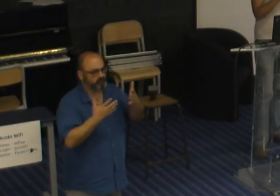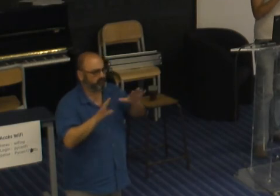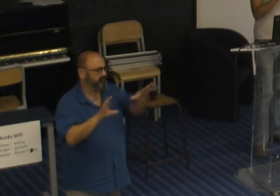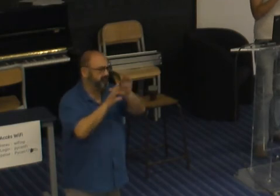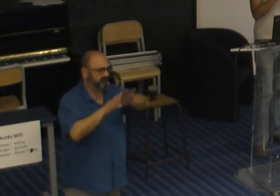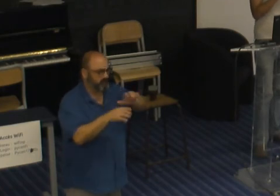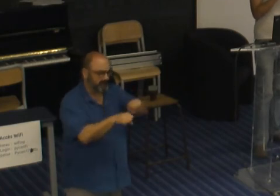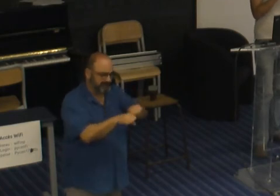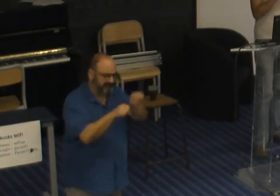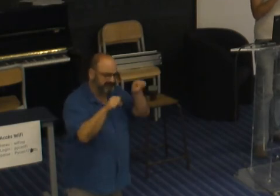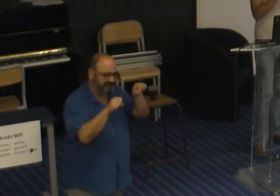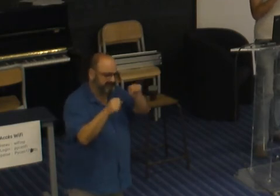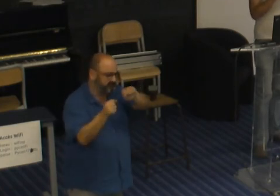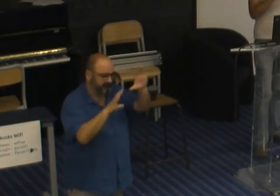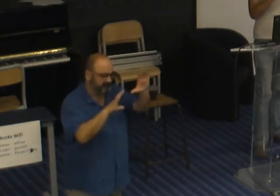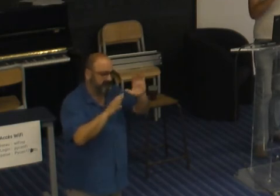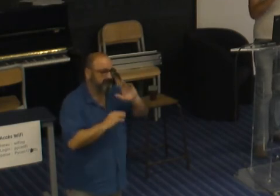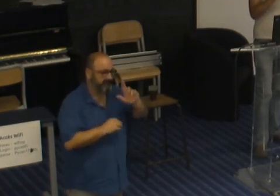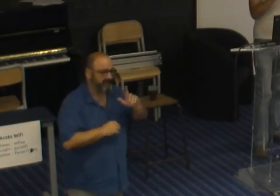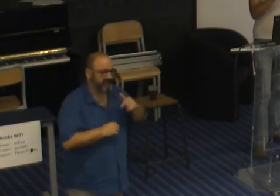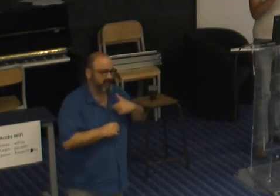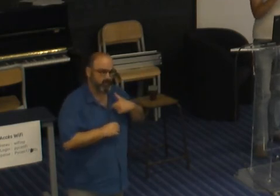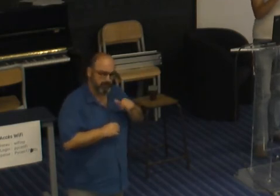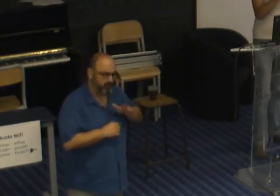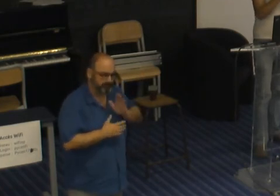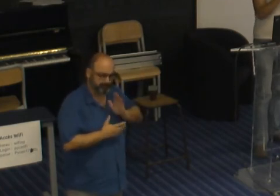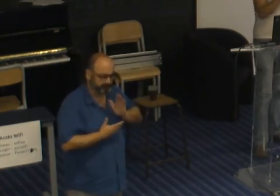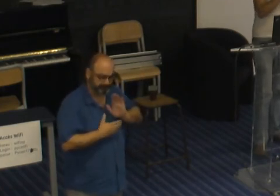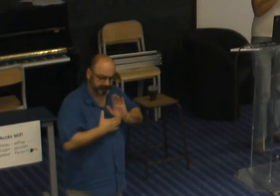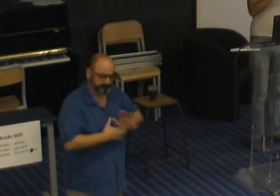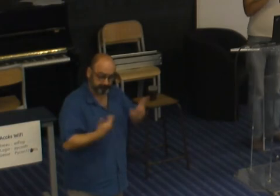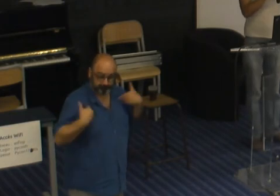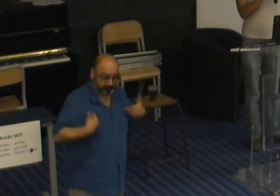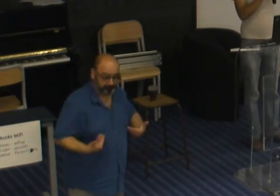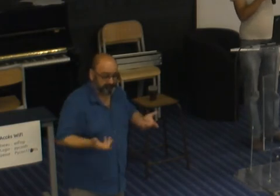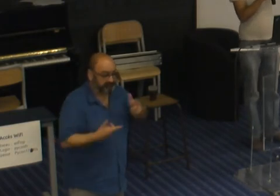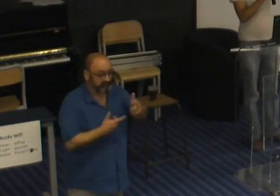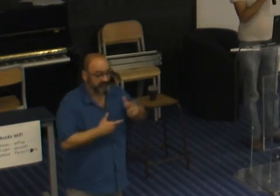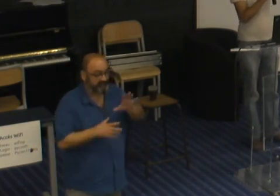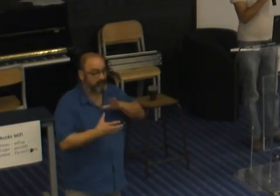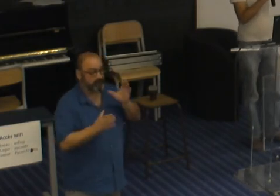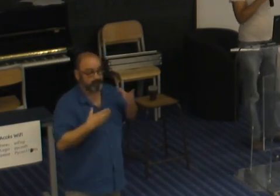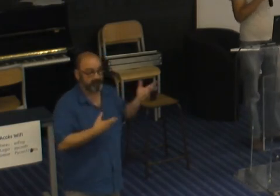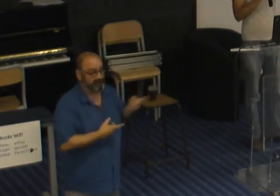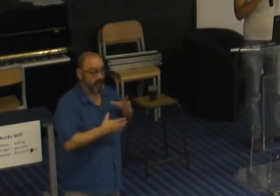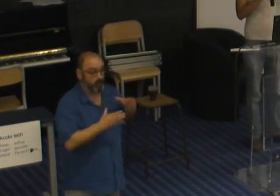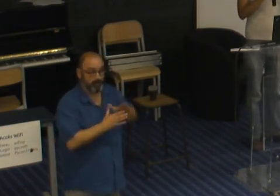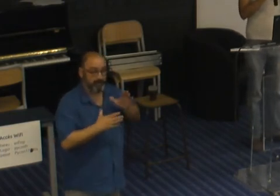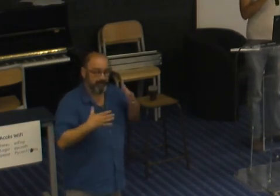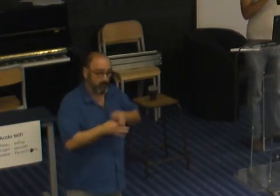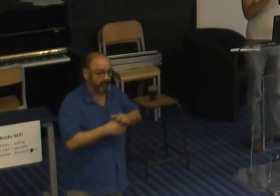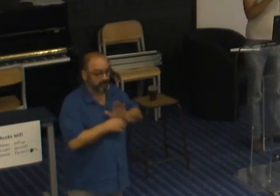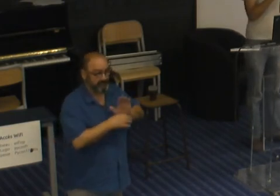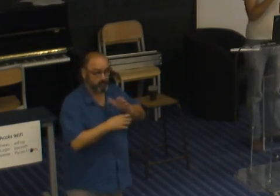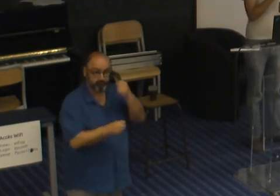de jamais avoir la moindre retenue sur le fait que si vous venez d'un groupe minoritaire et que vous vous présentez dans un job